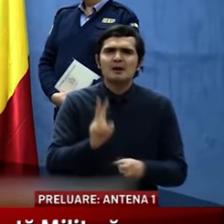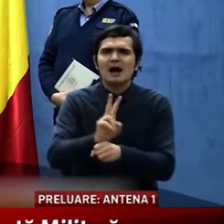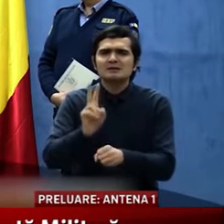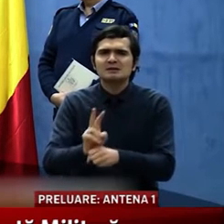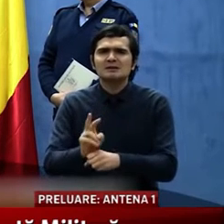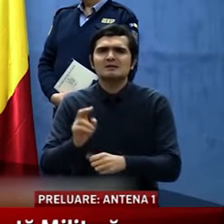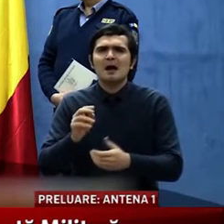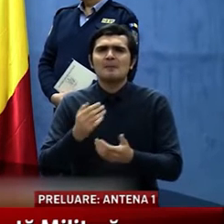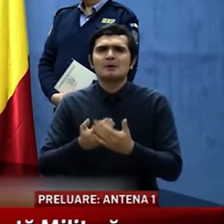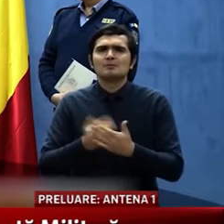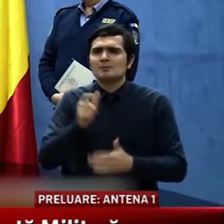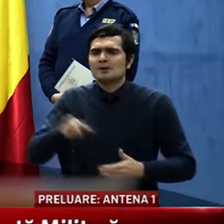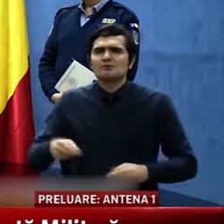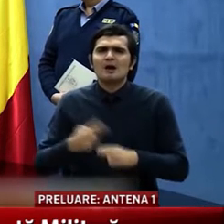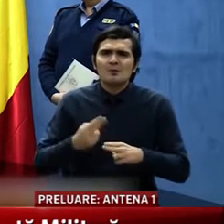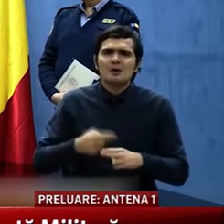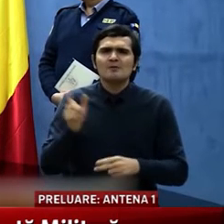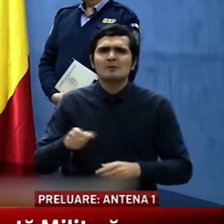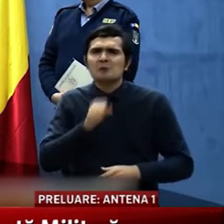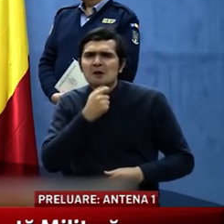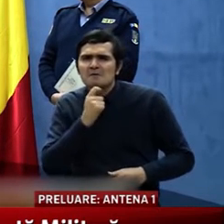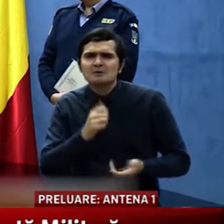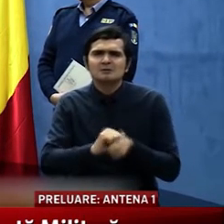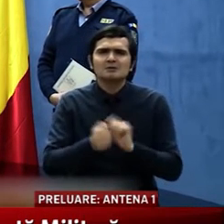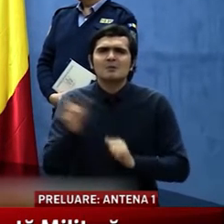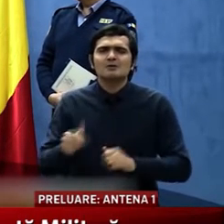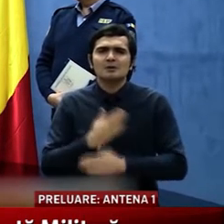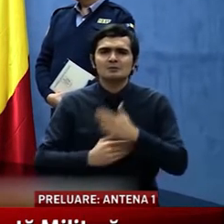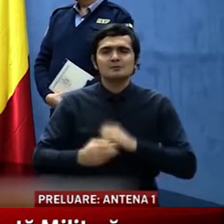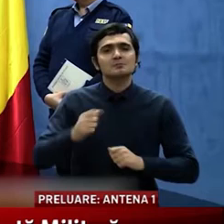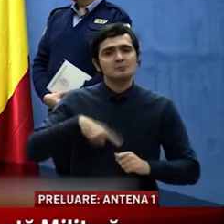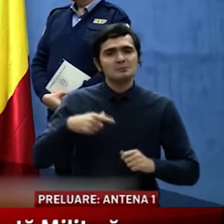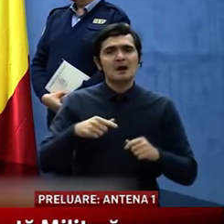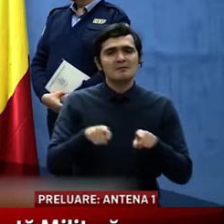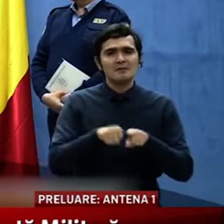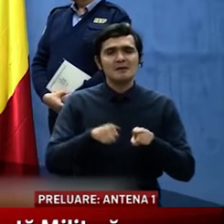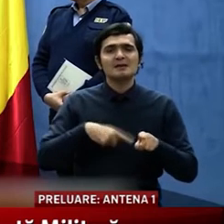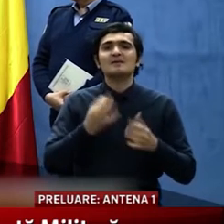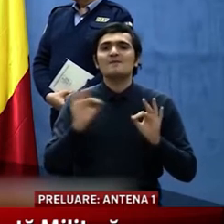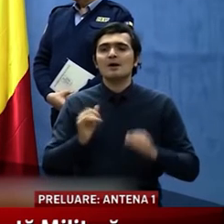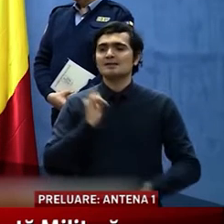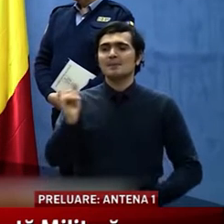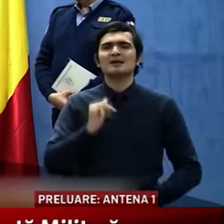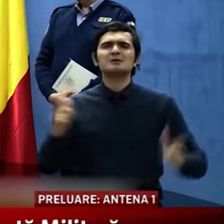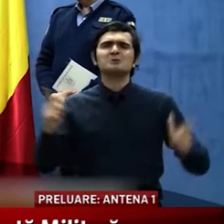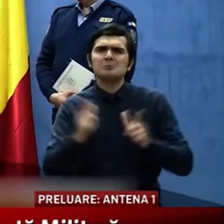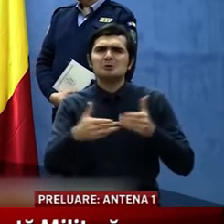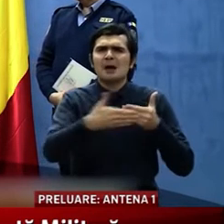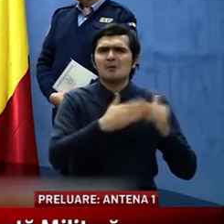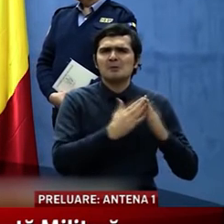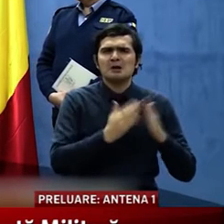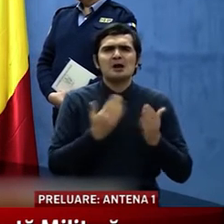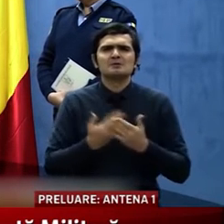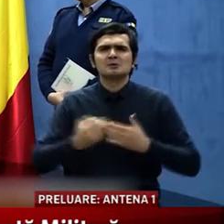dizabilități, deplasările scurte în apropierea locuinței gospodăriei legate de activitatea fizică